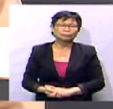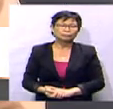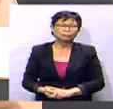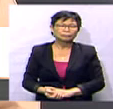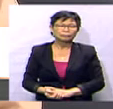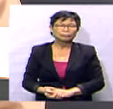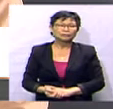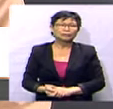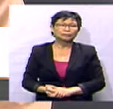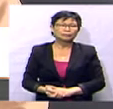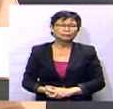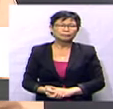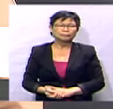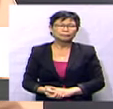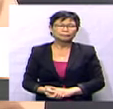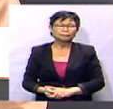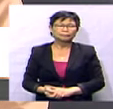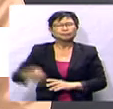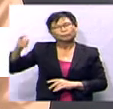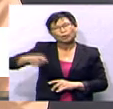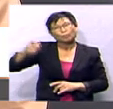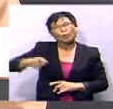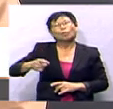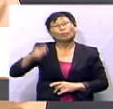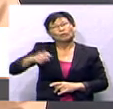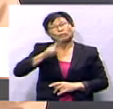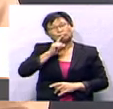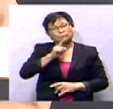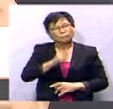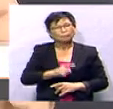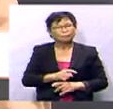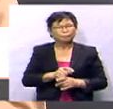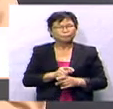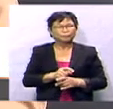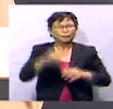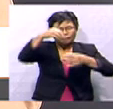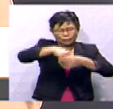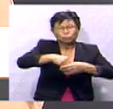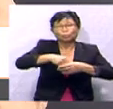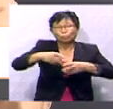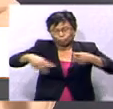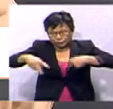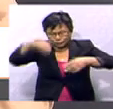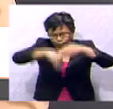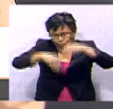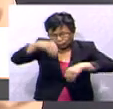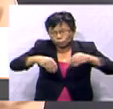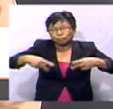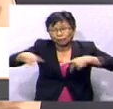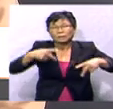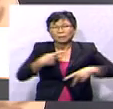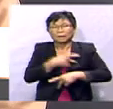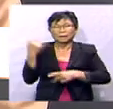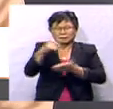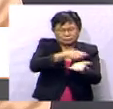Dan apabila koleksyen dibuat, perlu cuma perlu memastikan supaya barang ikan semula dimasukkan ke plastik bag. Dan anggota kita akan